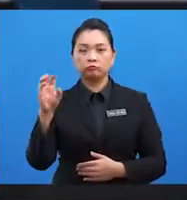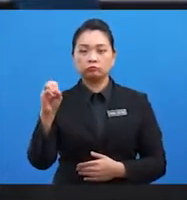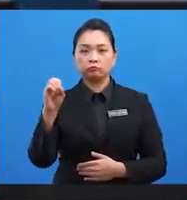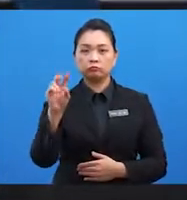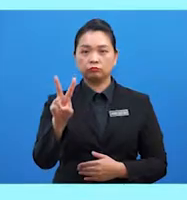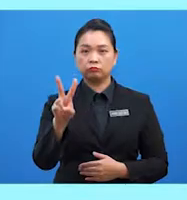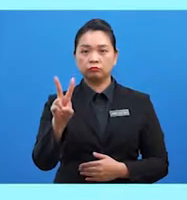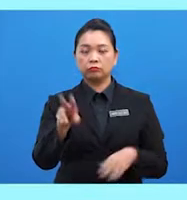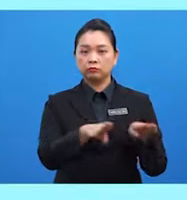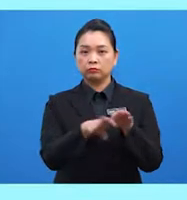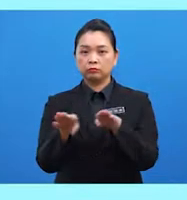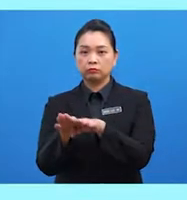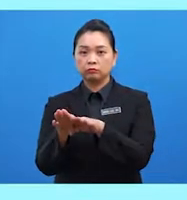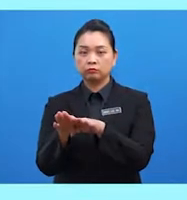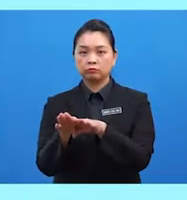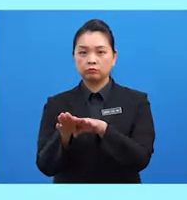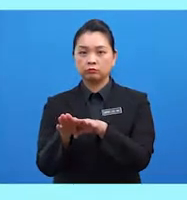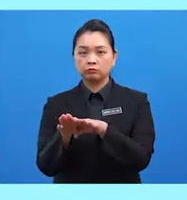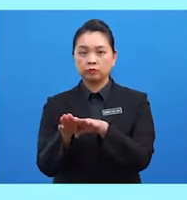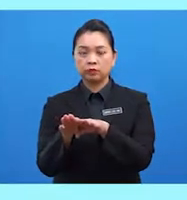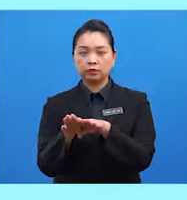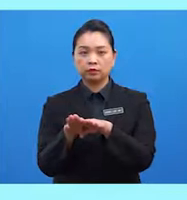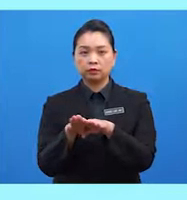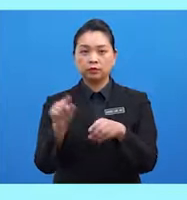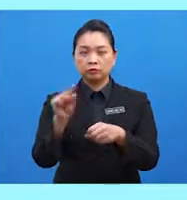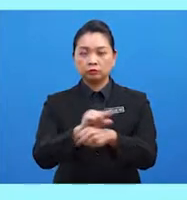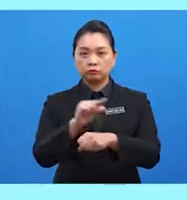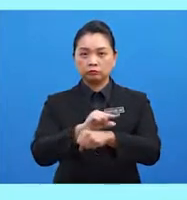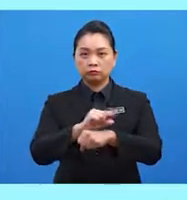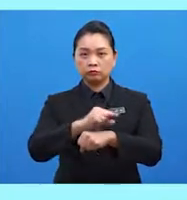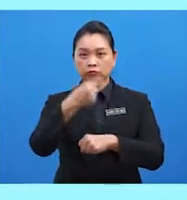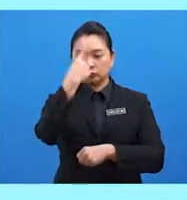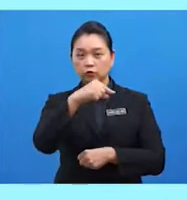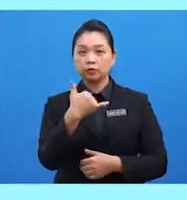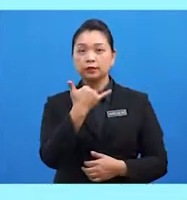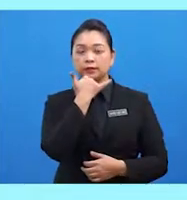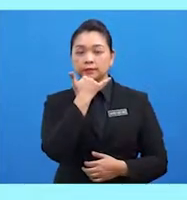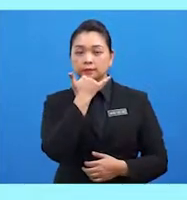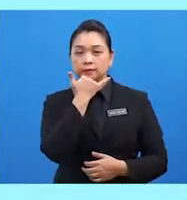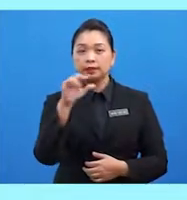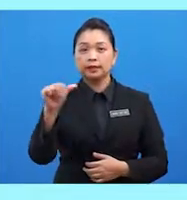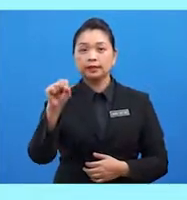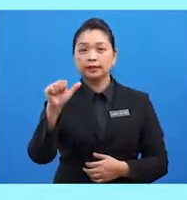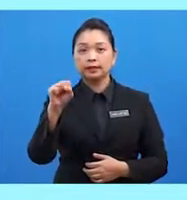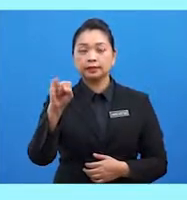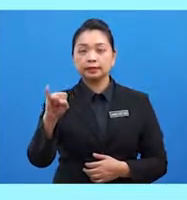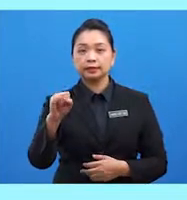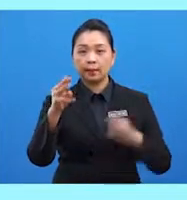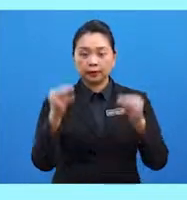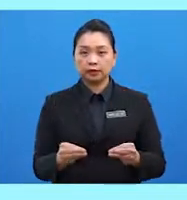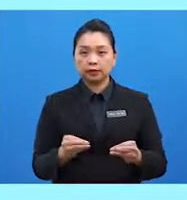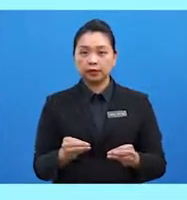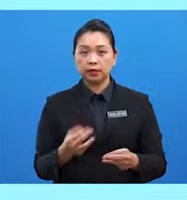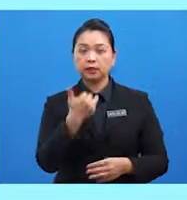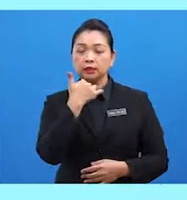sebagai Tribunal Tetap Kes Pembasmian Kaum, Jenayah Asasi Manusia, Jenayah Perang,